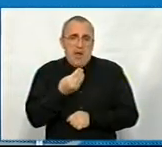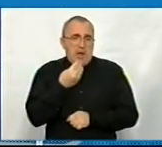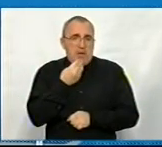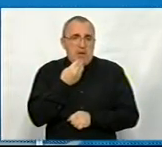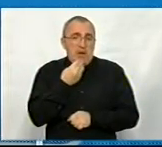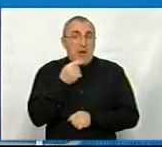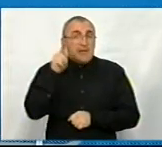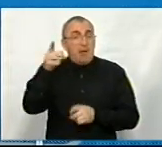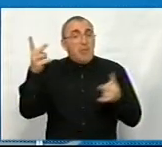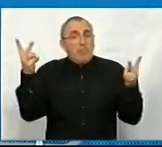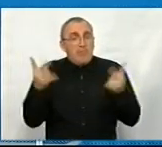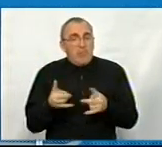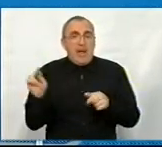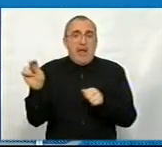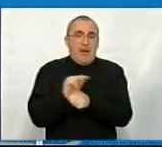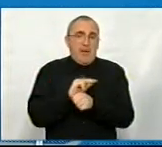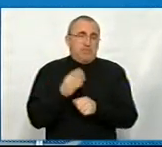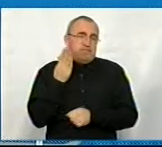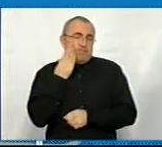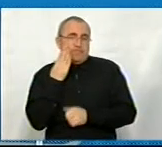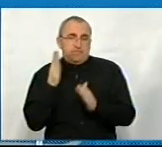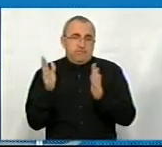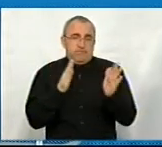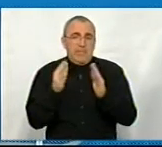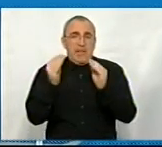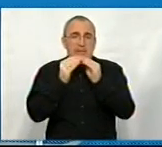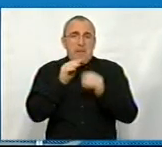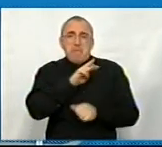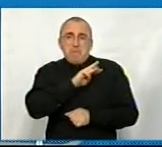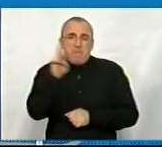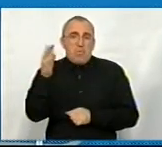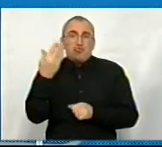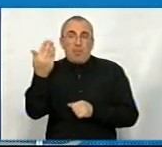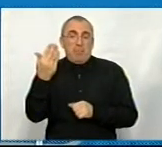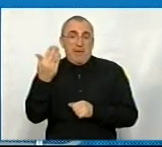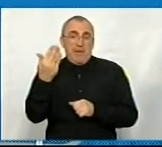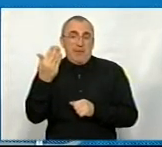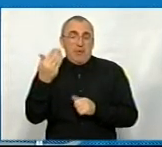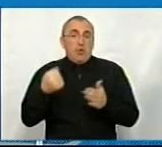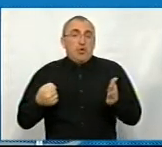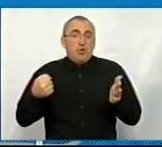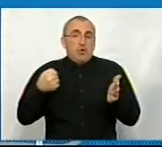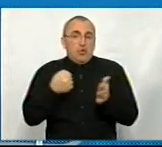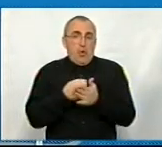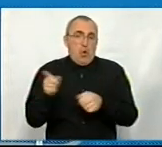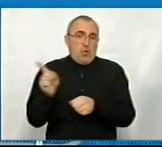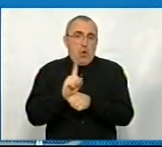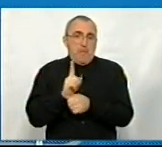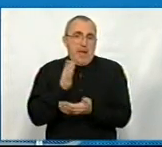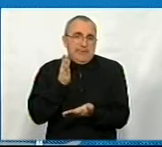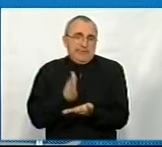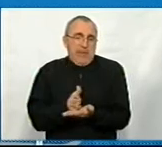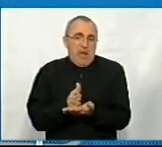але там потребує вона ремонту близько 50 мільйонів, для того, щоб її перевести в нормальний стан.